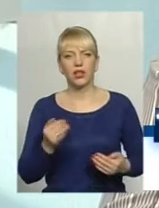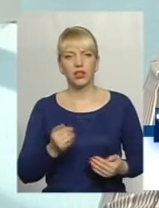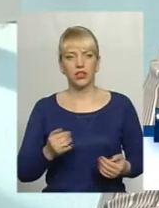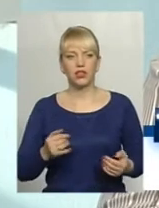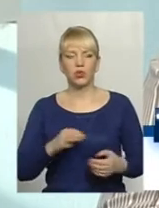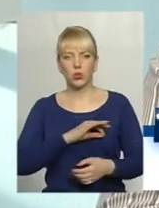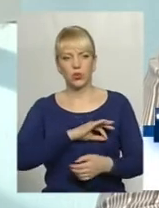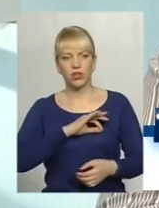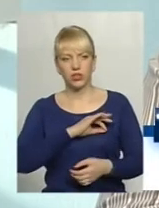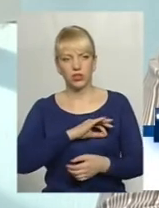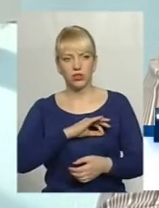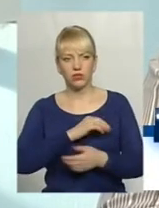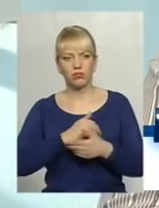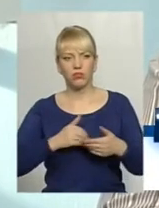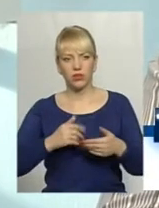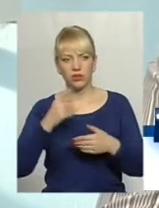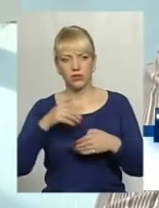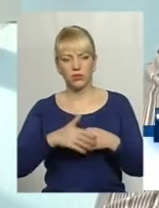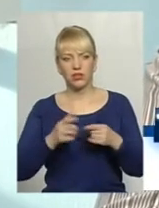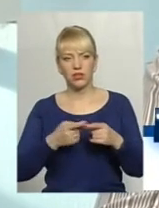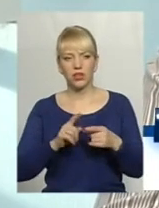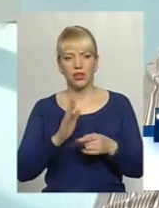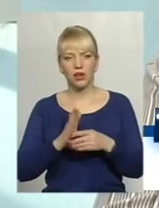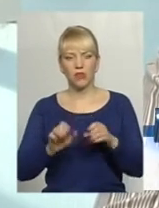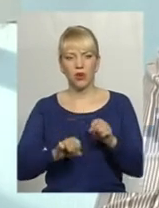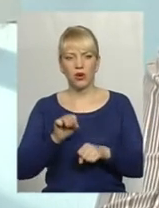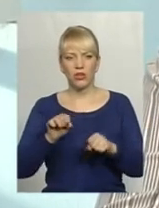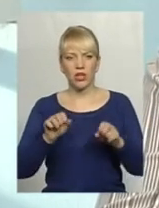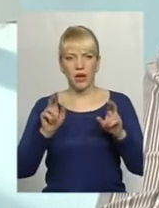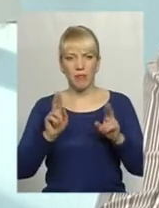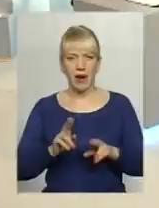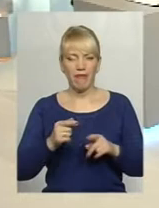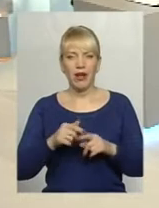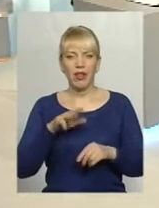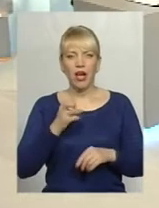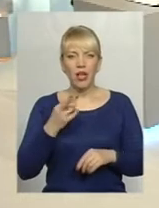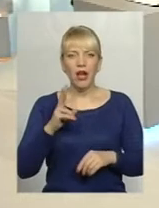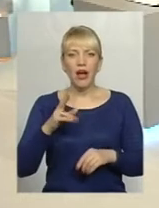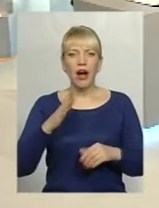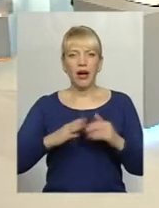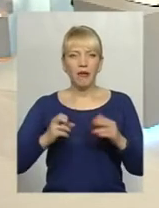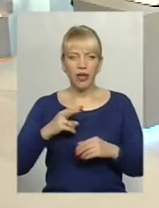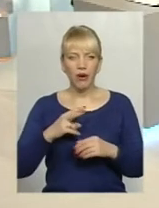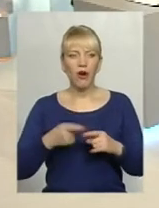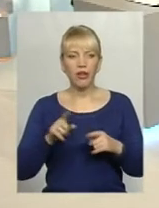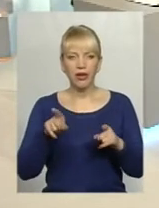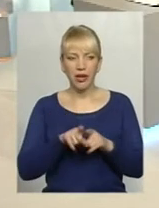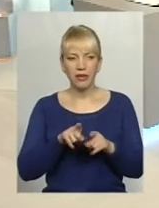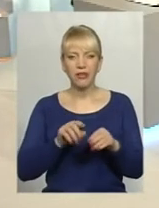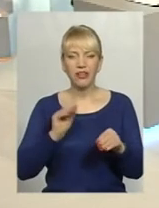юридично ми розуміємо, що це порушення права. Я думаю, що Таня, як психолог, теж